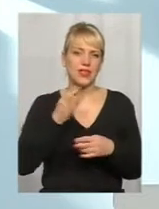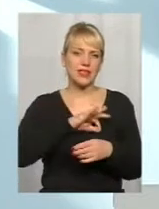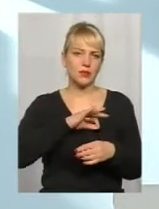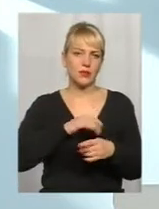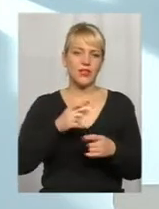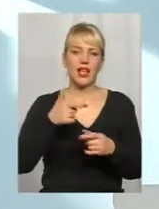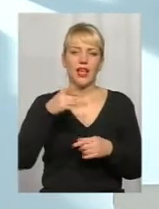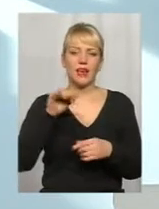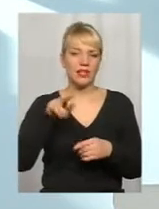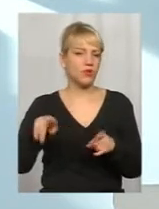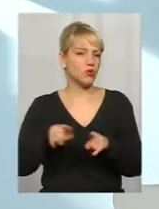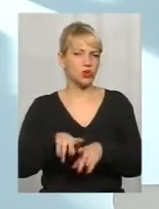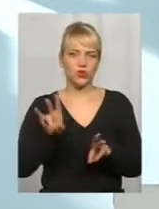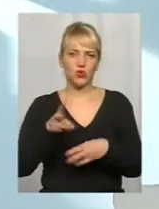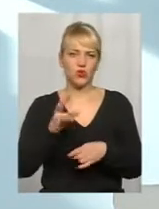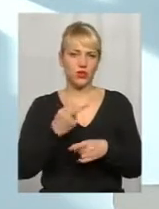інтерферону усугубляють